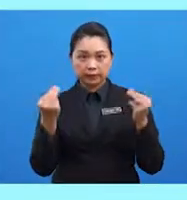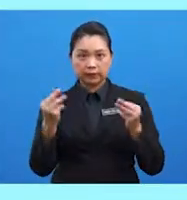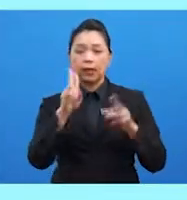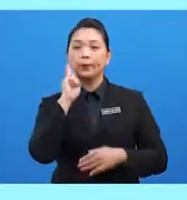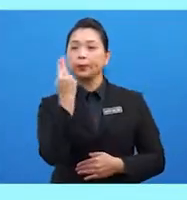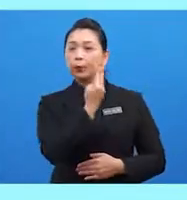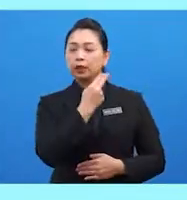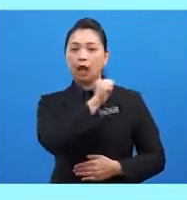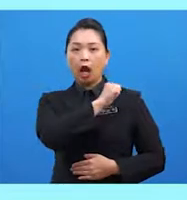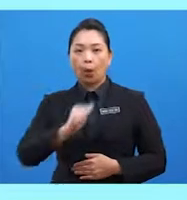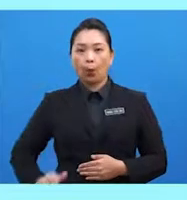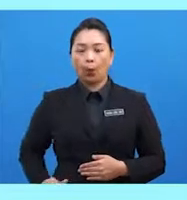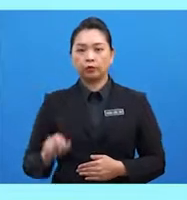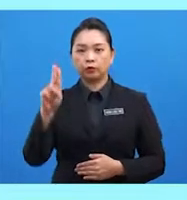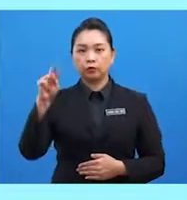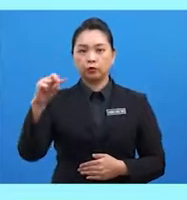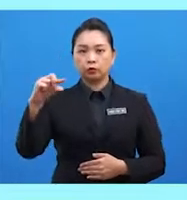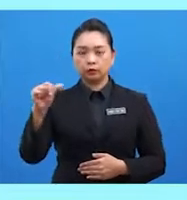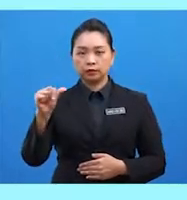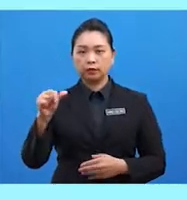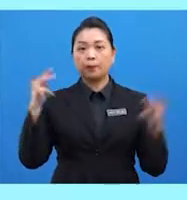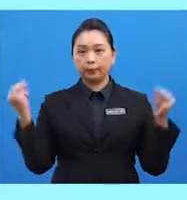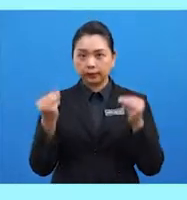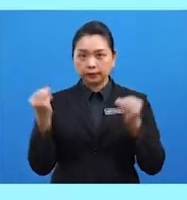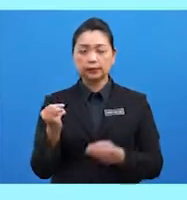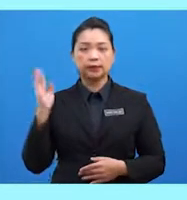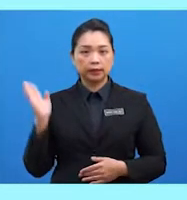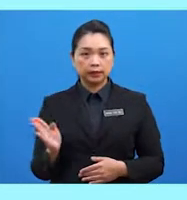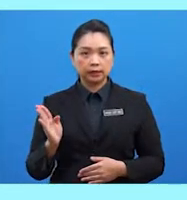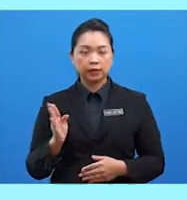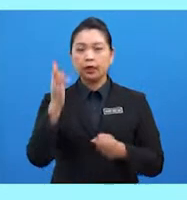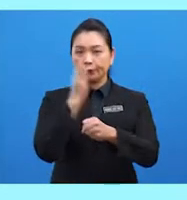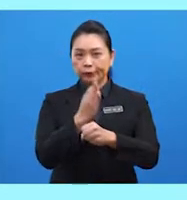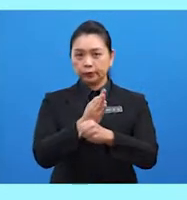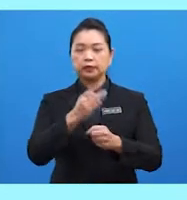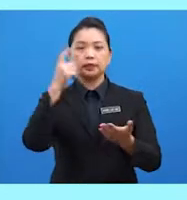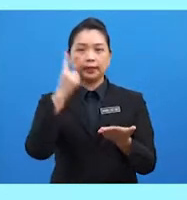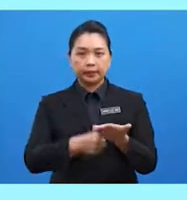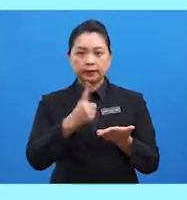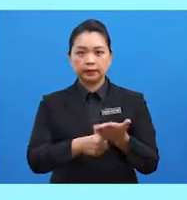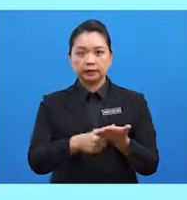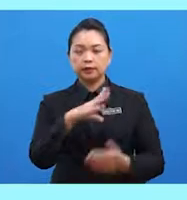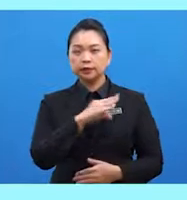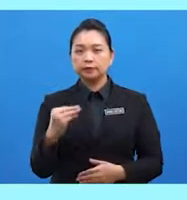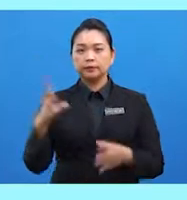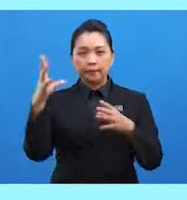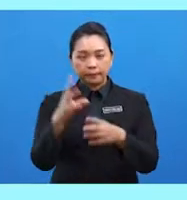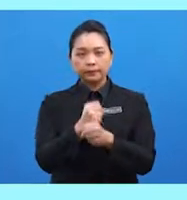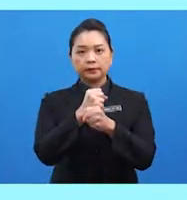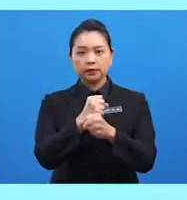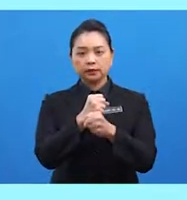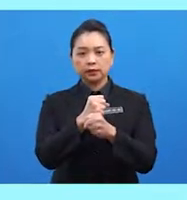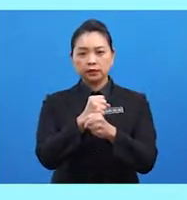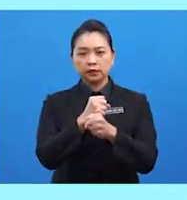Agong UNGA. Majlis ini berfungsi membincangkan dan mendapatkan